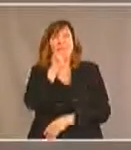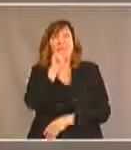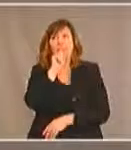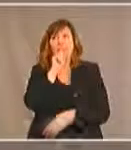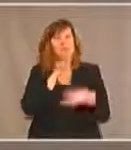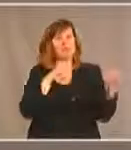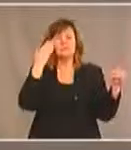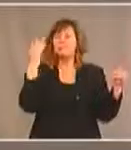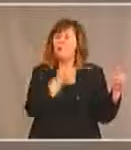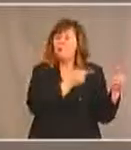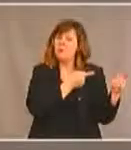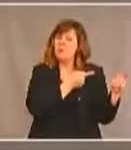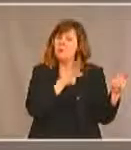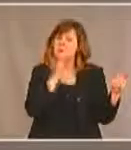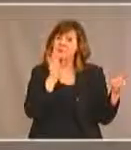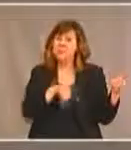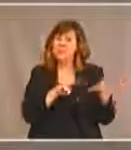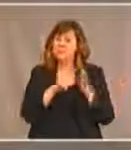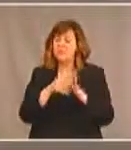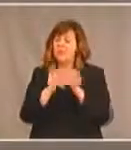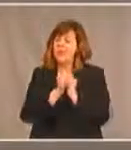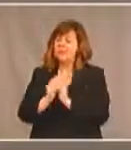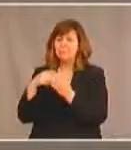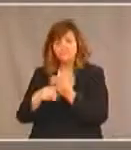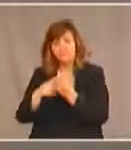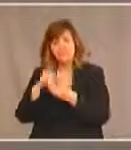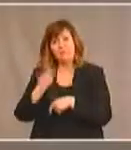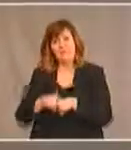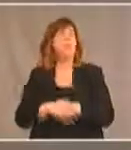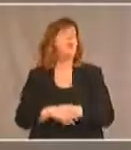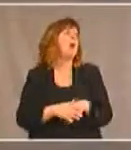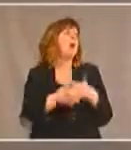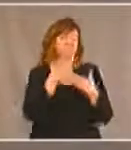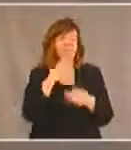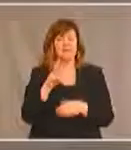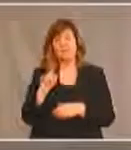y compris les aînés merci Wendor